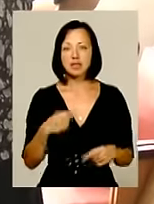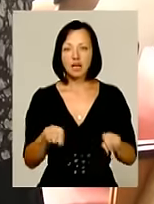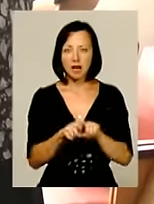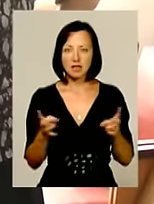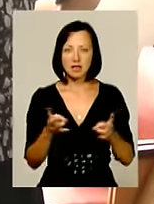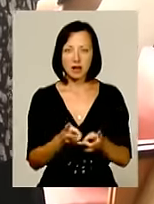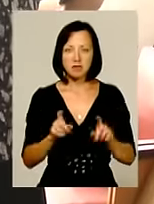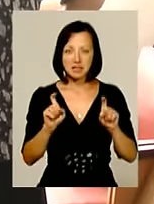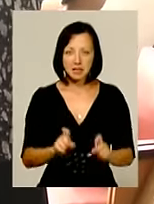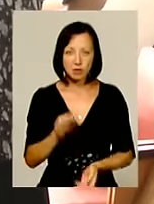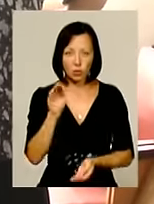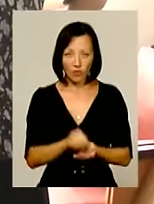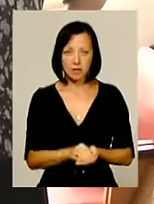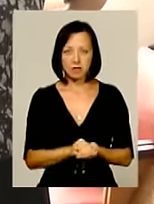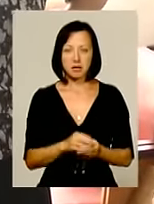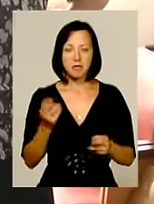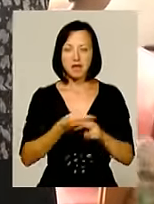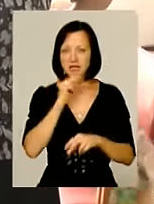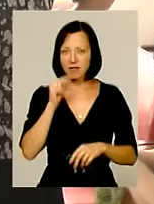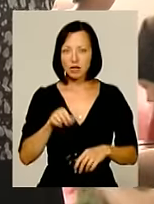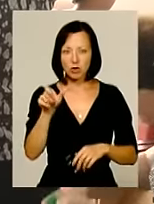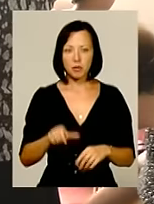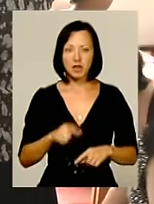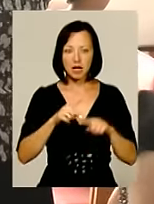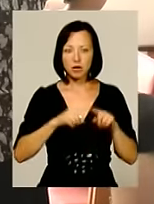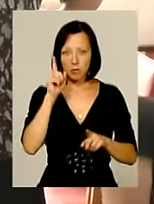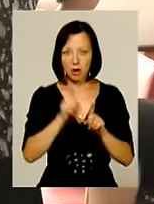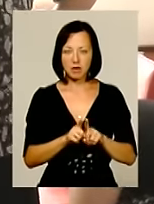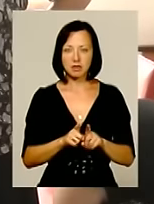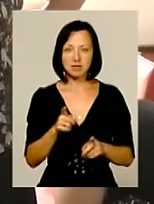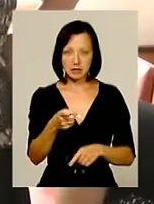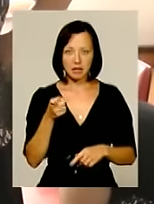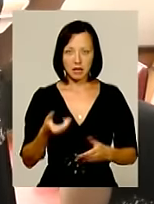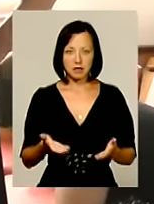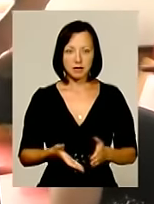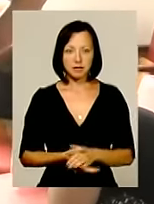повічно, повічно. Безвинну людину, мого ріднього брату, отак взяти і застрелив.